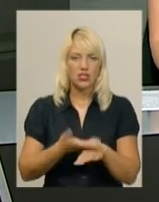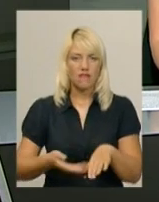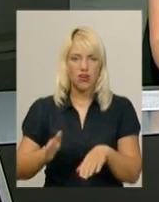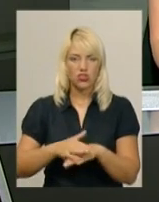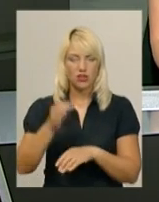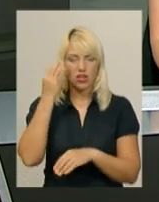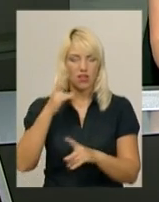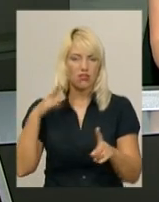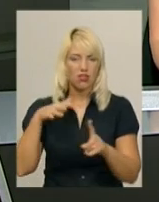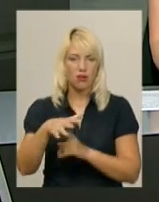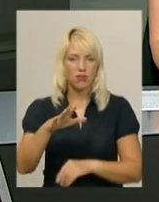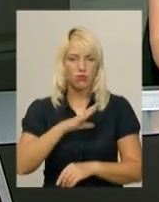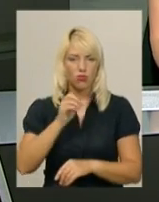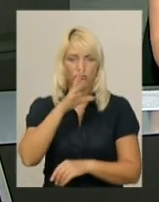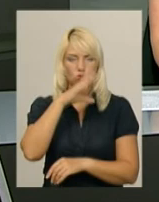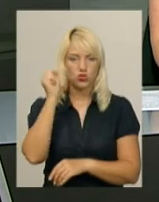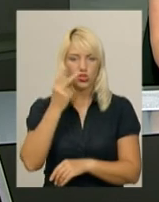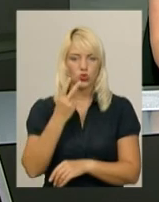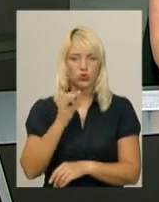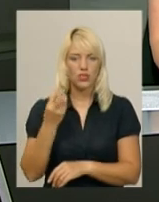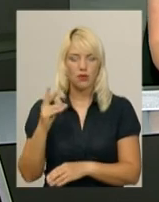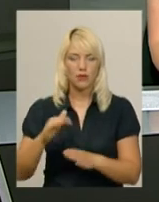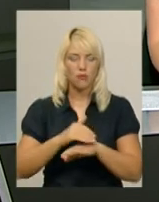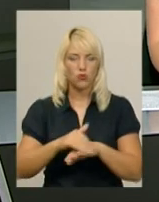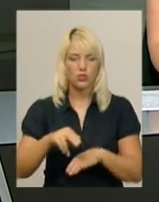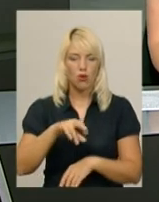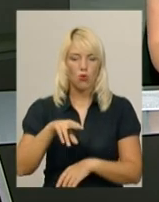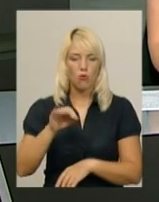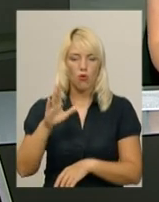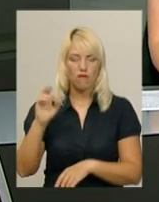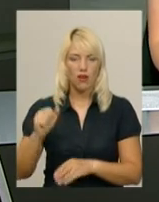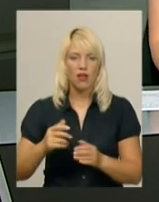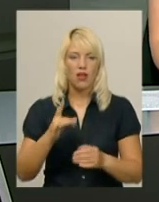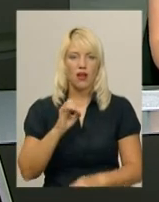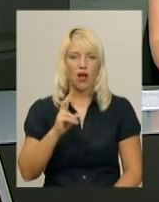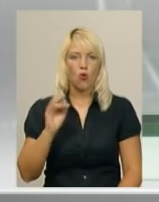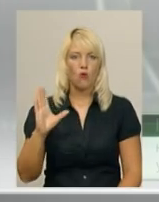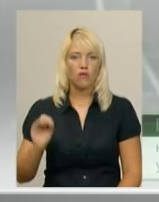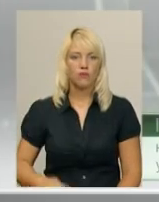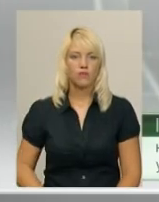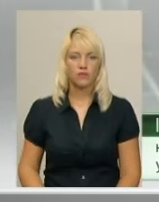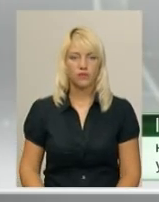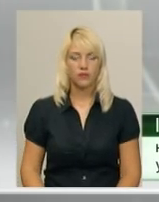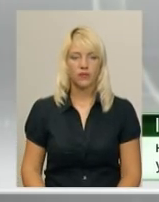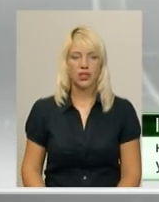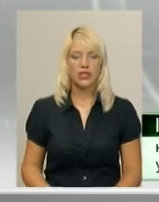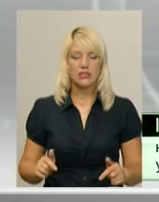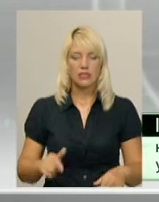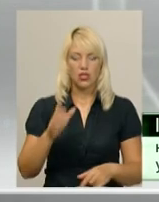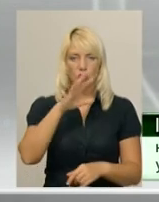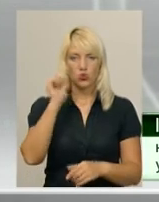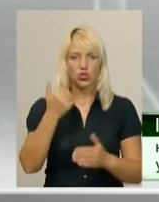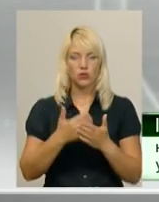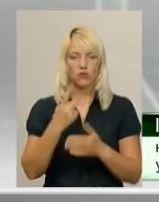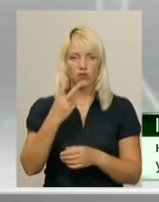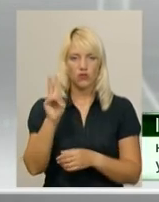Нагадаю, напад на нього стався вночі 2 серпня на вулиці Попова у мікрорайоні Ракове. Цієї ночі, близько 2-ї